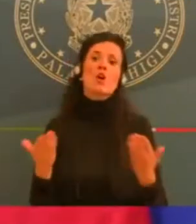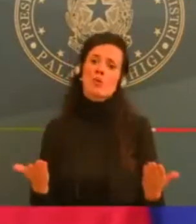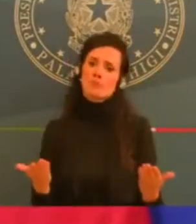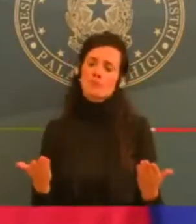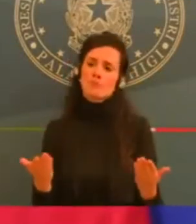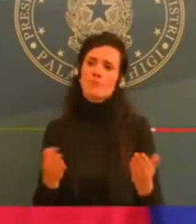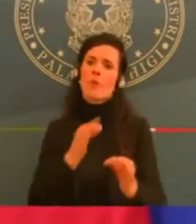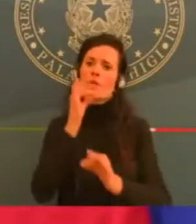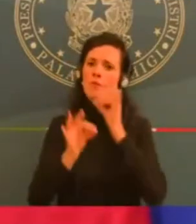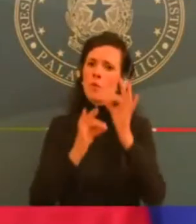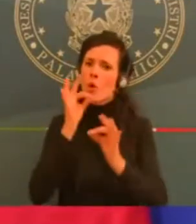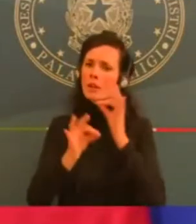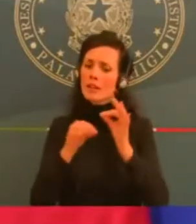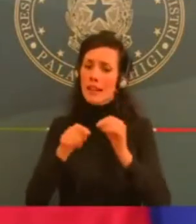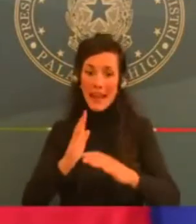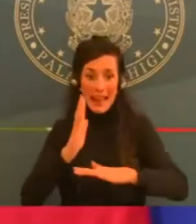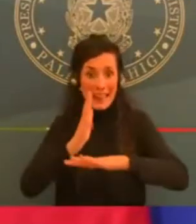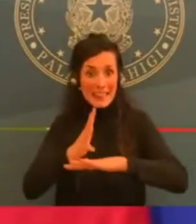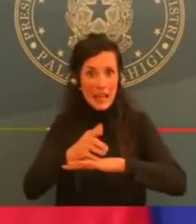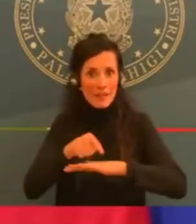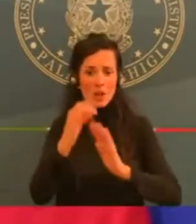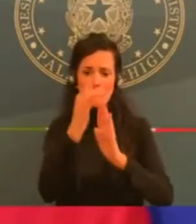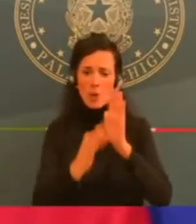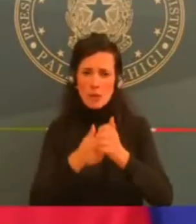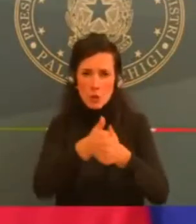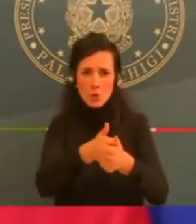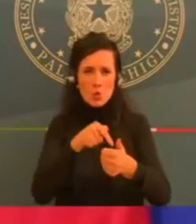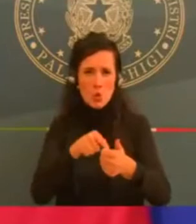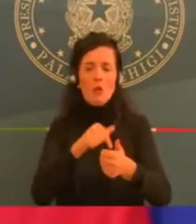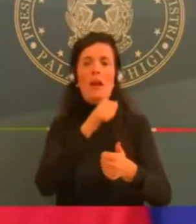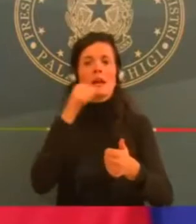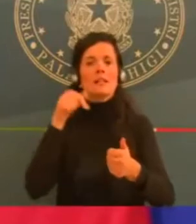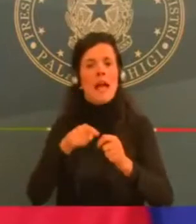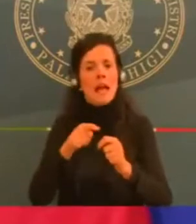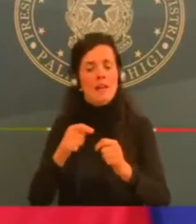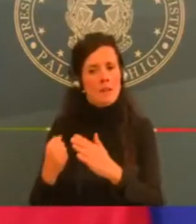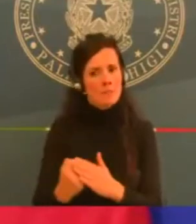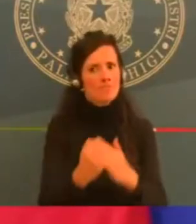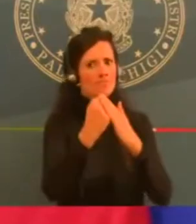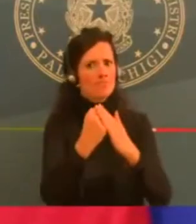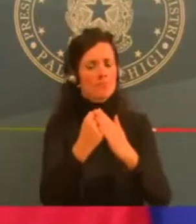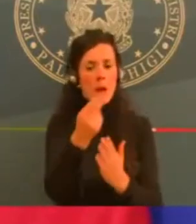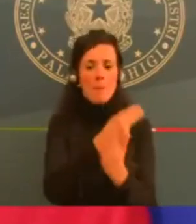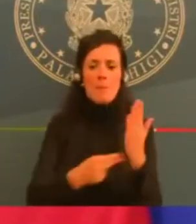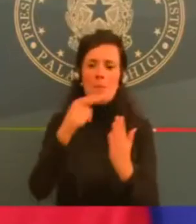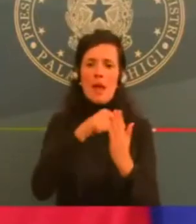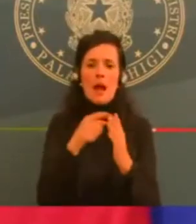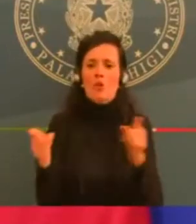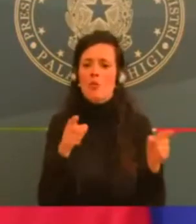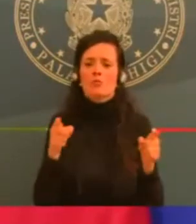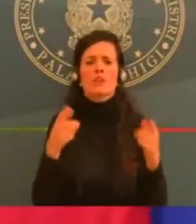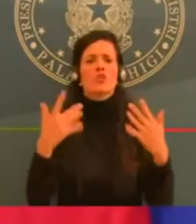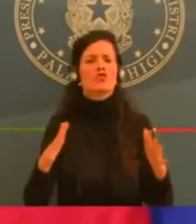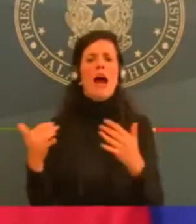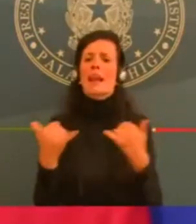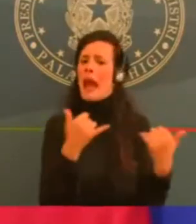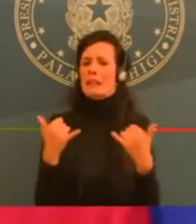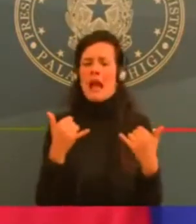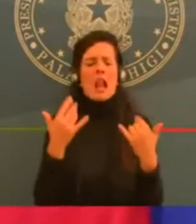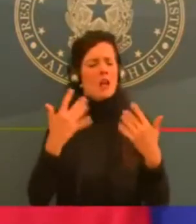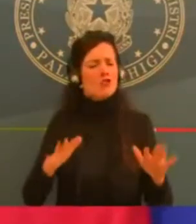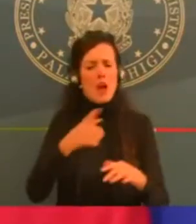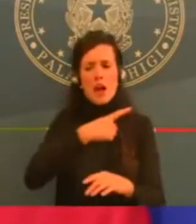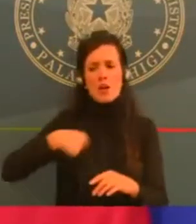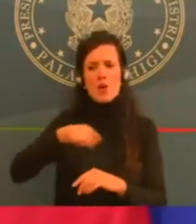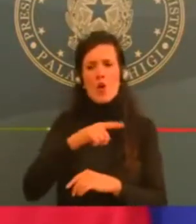predisposto con un certo anticipo, però io l'ho detto dall'inizio. Noi ci muoveremo sempre su